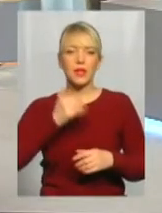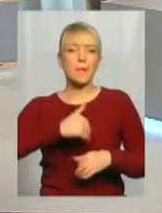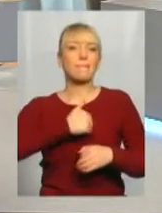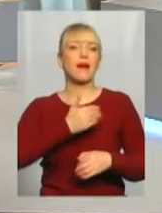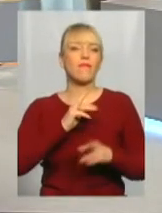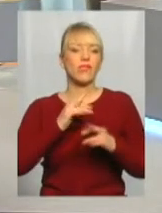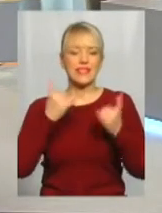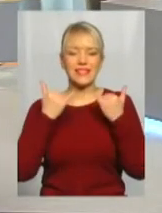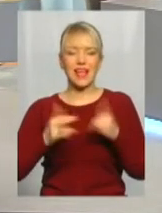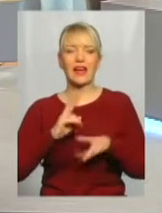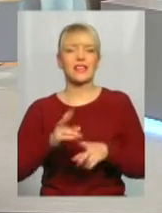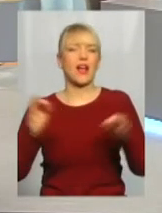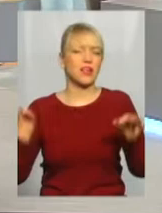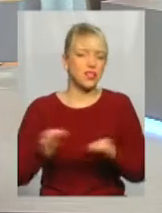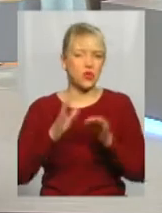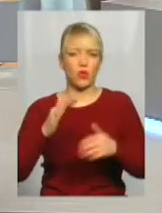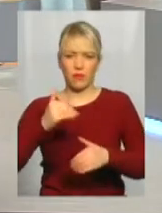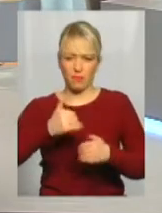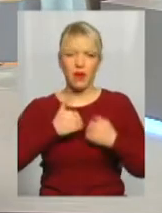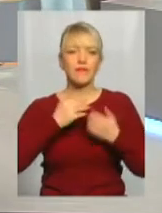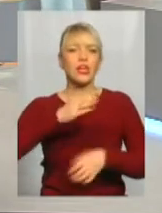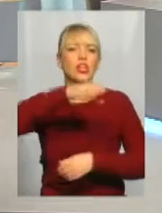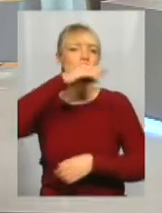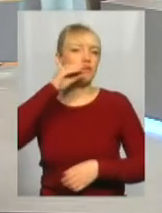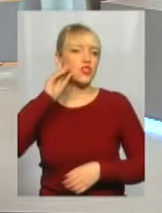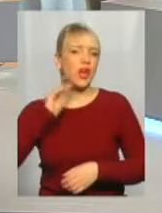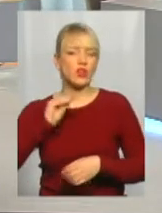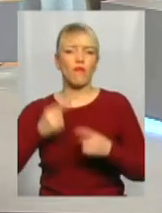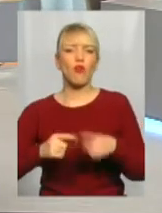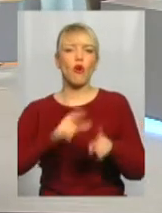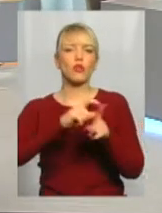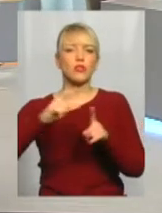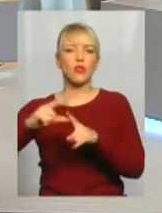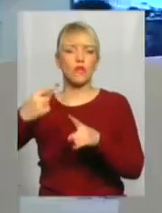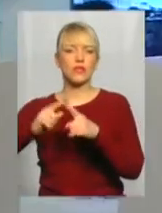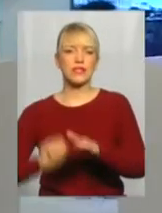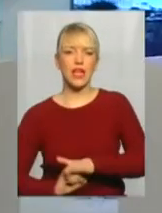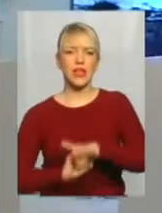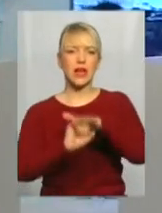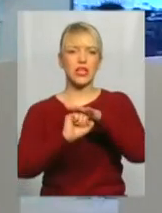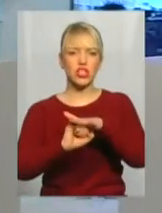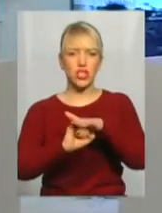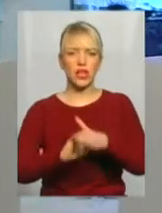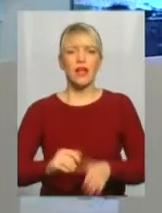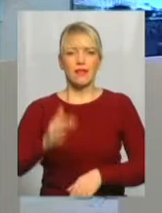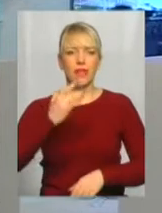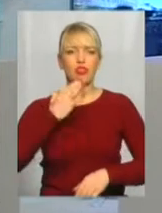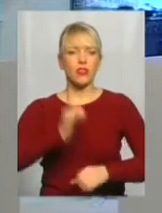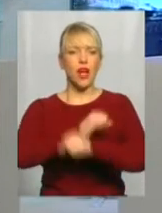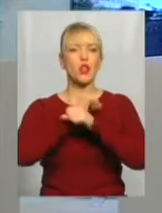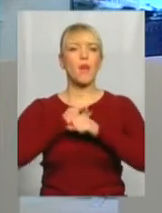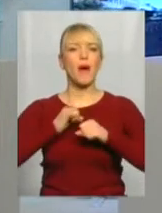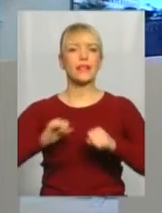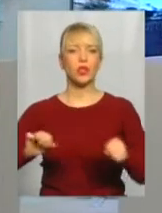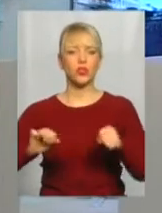ніколи, прагне Шевченкового слова. Бо це наріжний камінь якраз національно-патріотичного виховання.